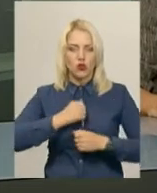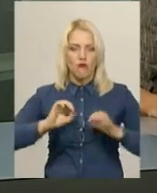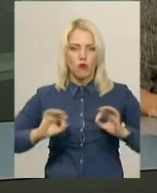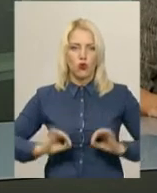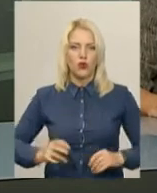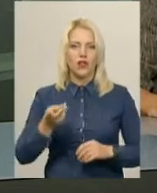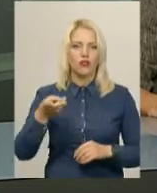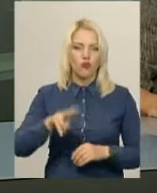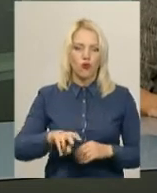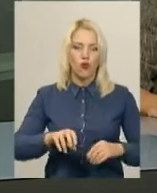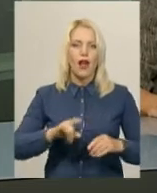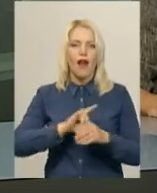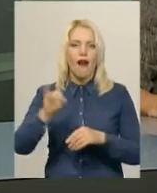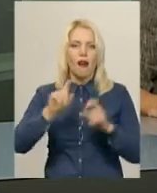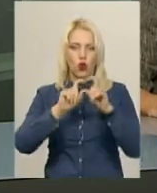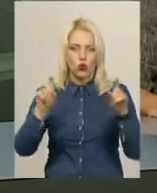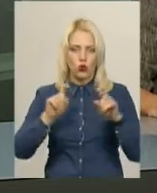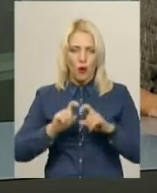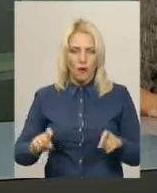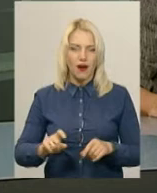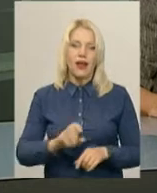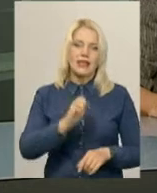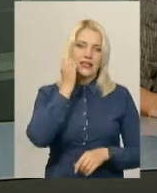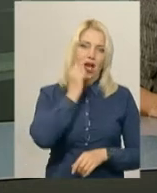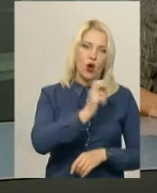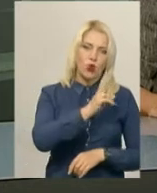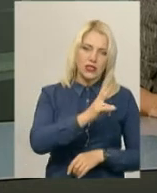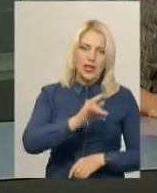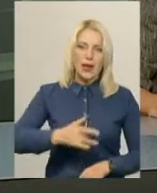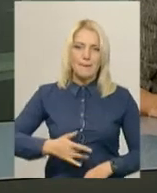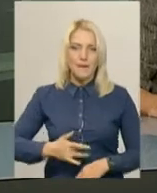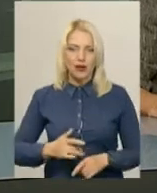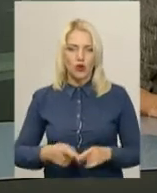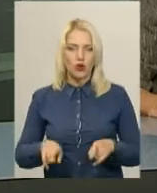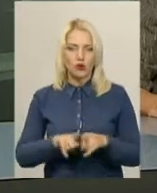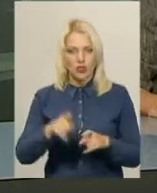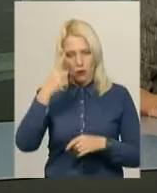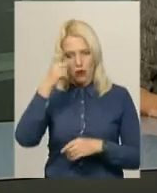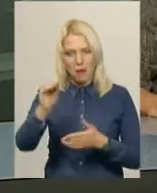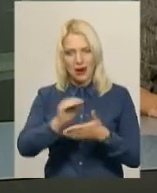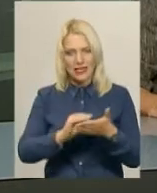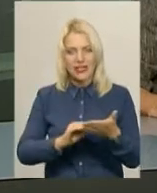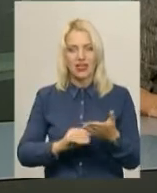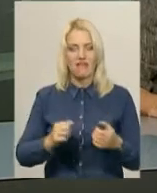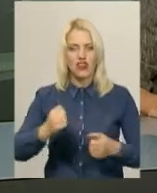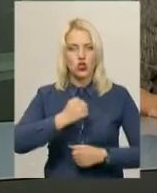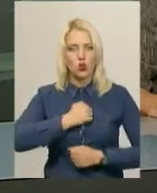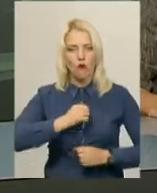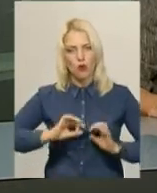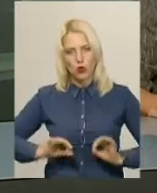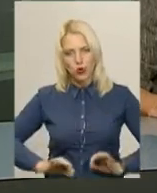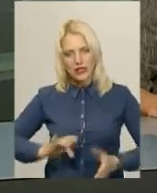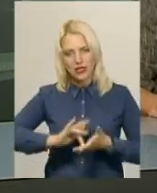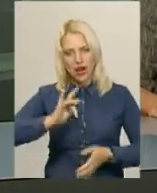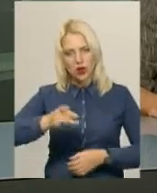аеродромах Старокостянтинова та Мергорода Полтавської області. повідомив прес-секретар військової прокуратури Центрального регіону